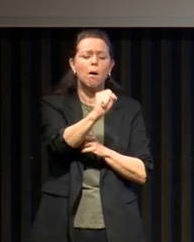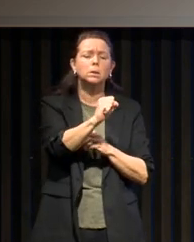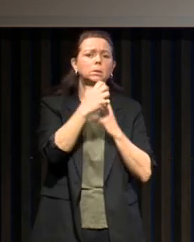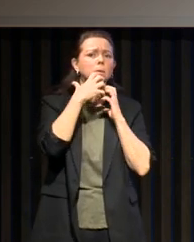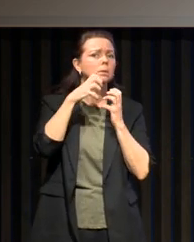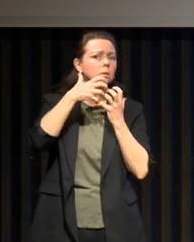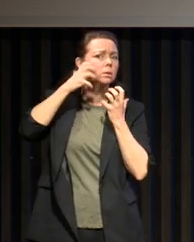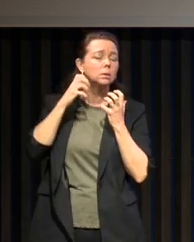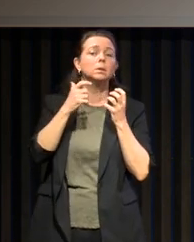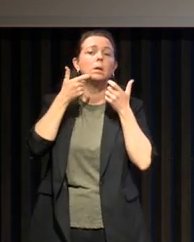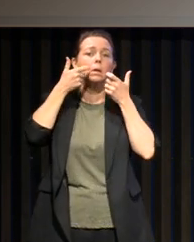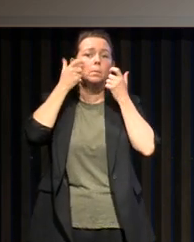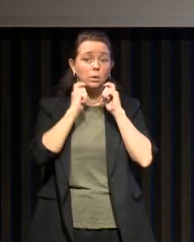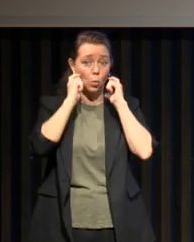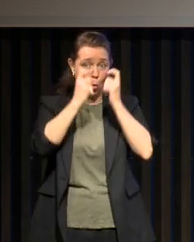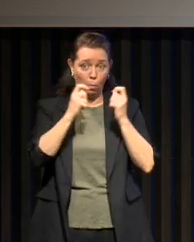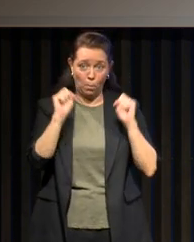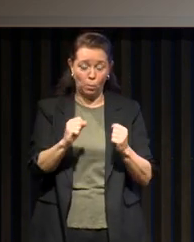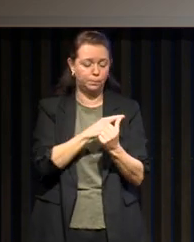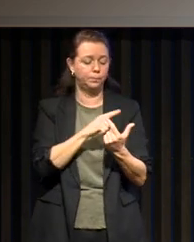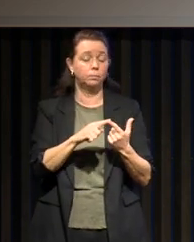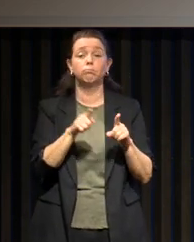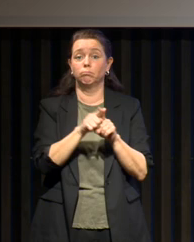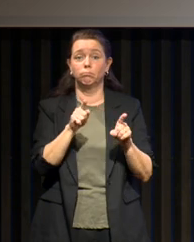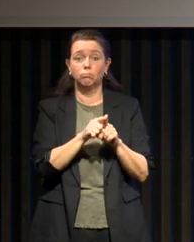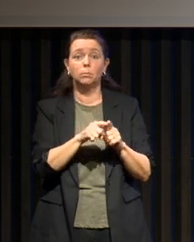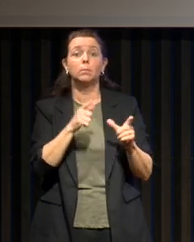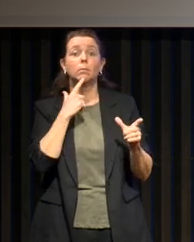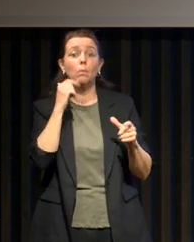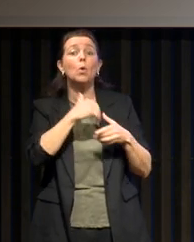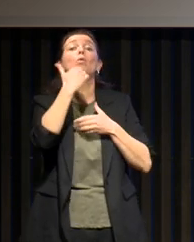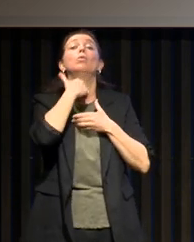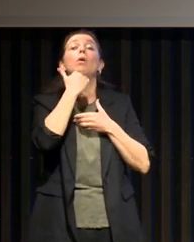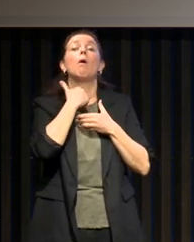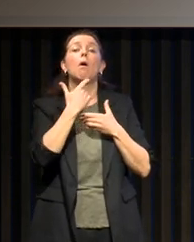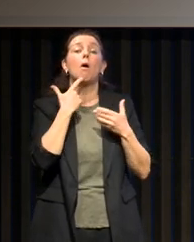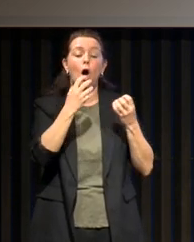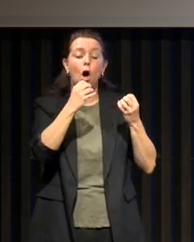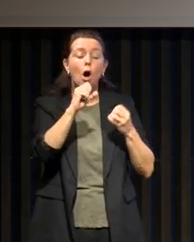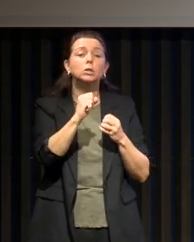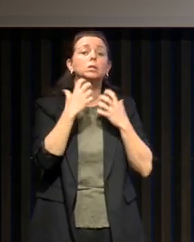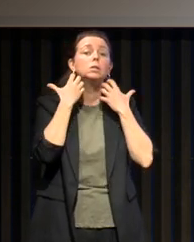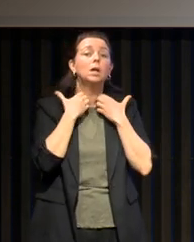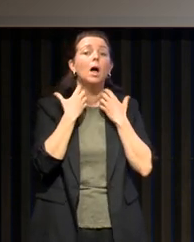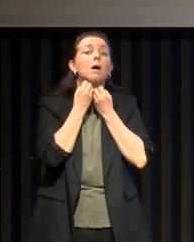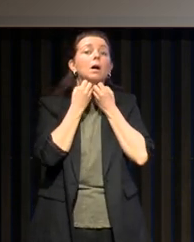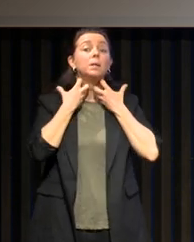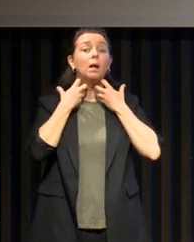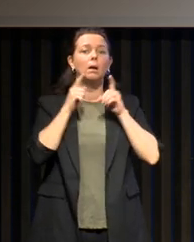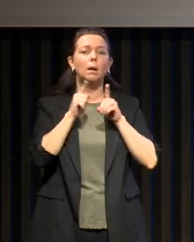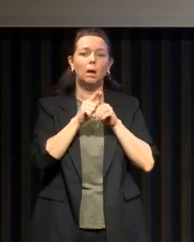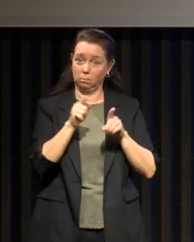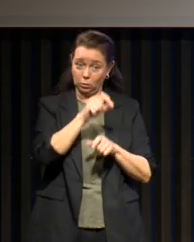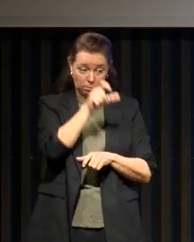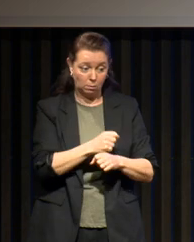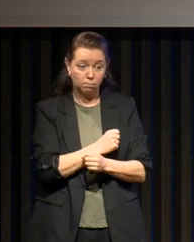ce qu'on voit avec la mandibule, du problème du contenu, ce qu'il y a dans cet espace osseux, avec les amygdales, mais également l'obésité, quand on